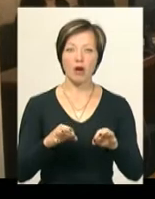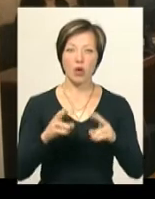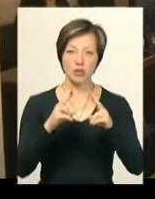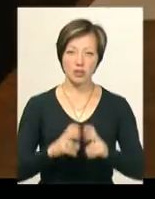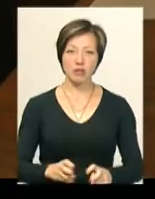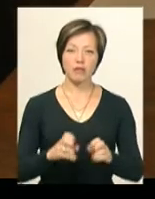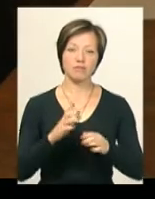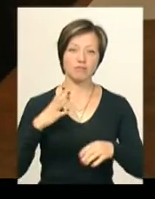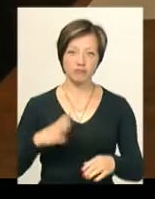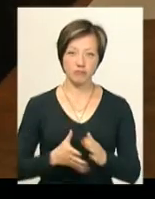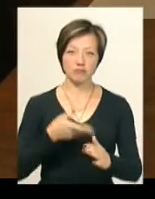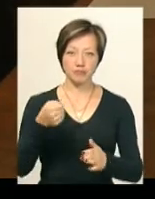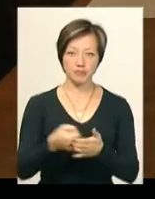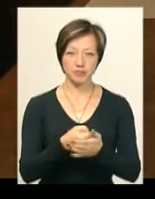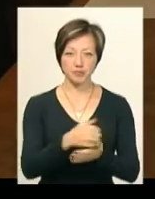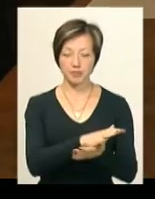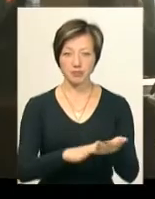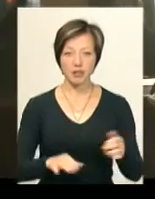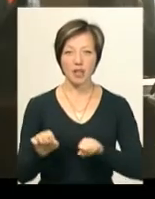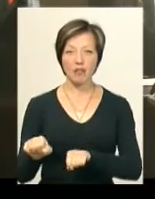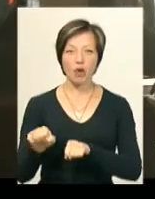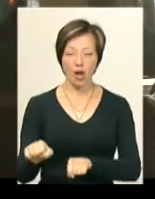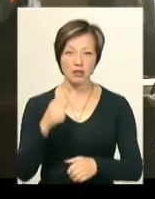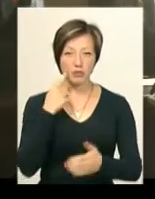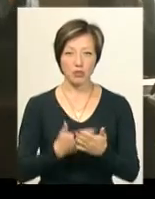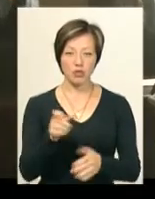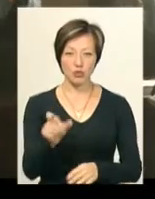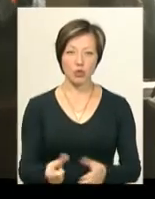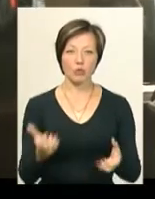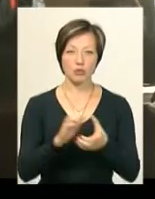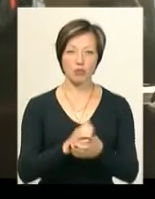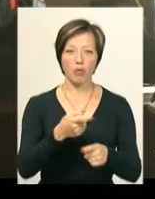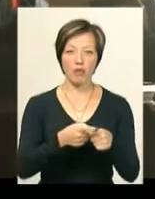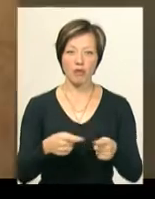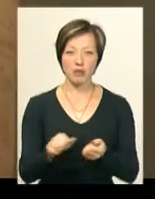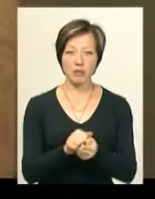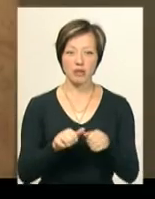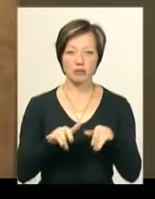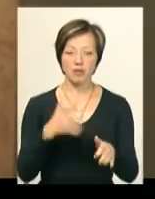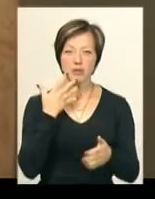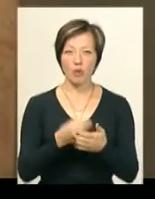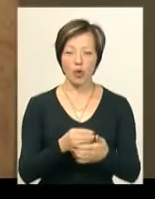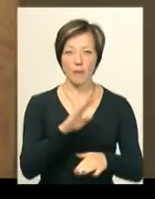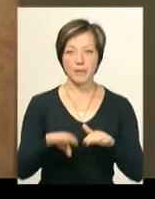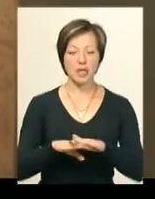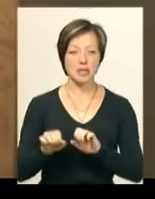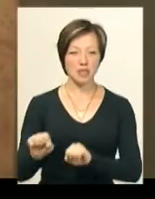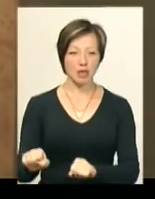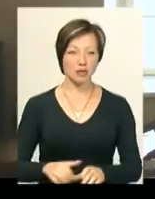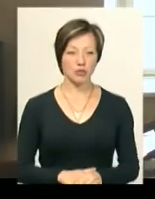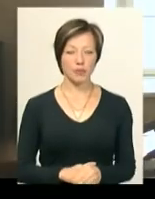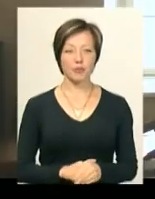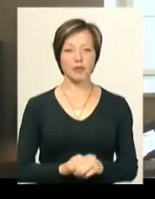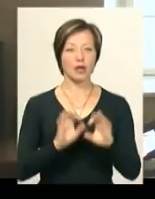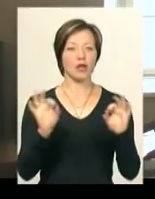клопотанням. Адвокат Романа Миколаєва Максим Шевчишин каже, ознайомився із половиною матеріалів справи свого підзахисного. Ми жодним